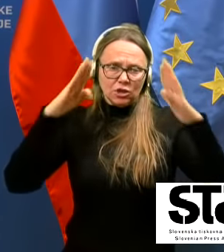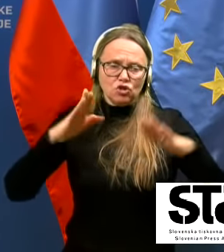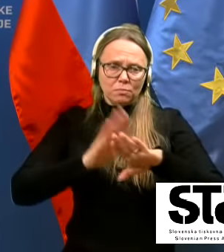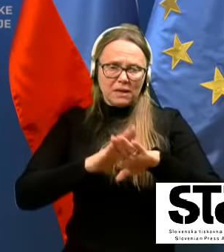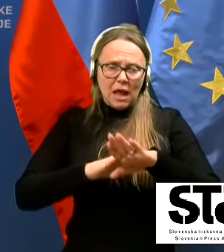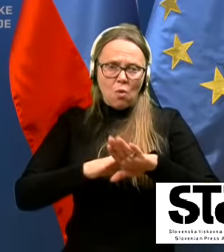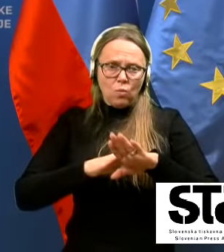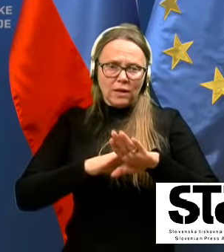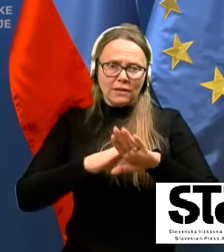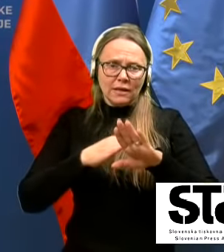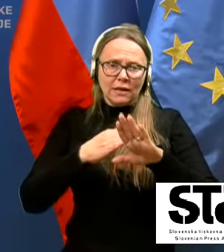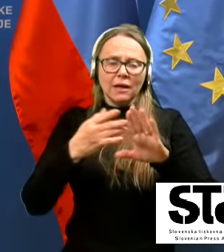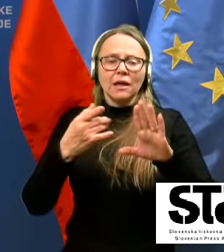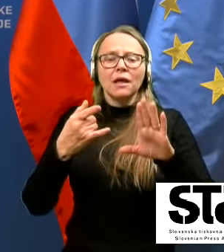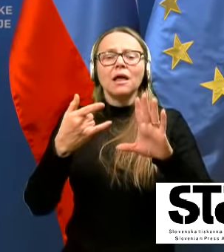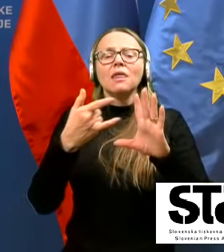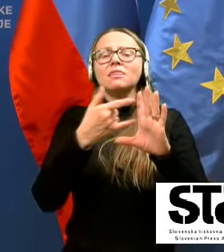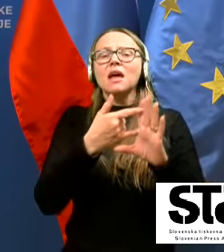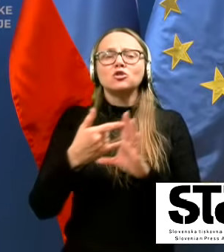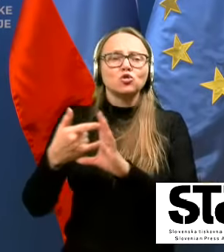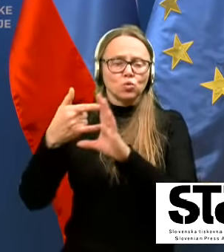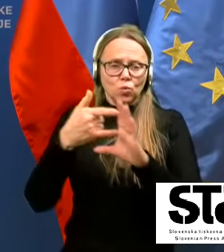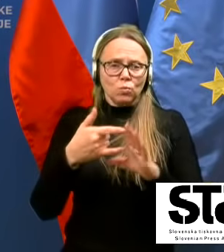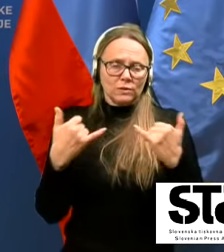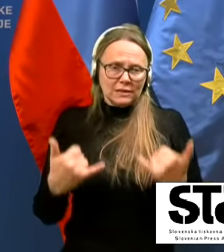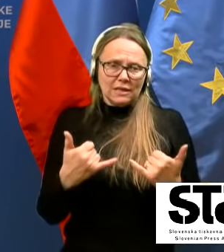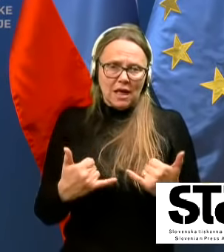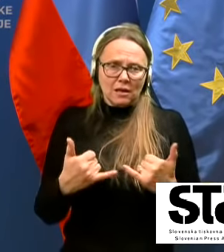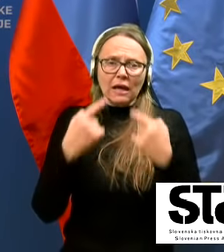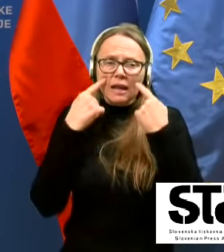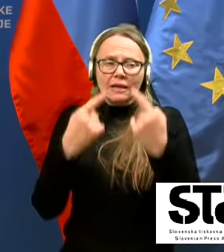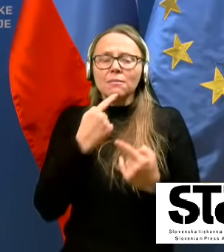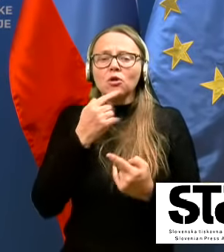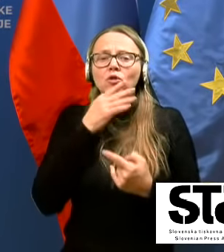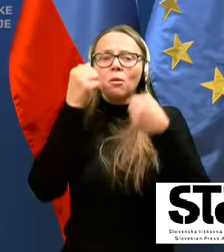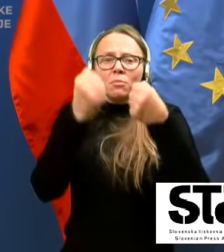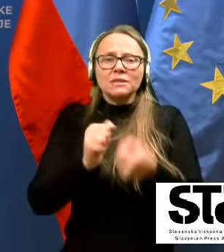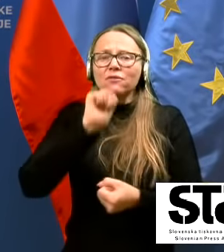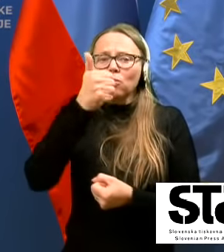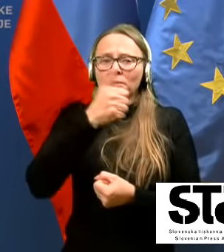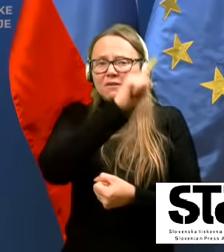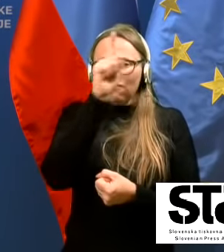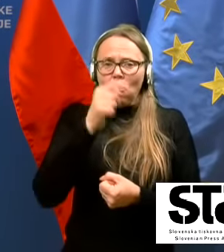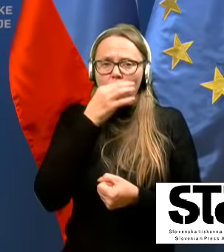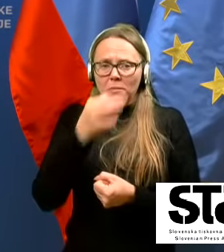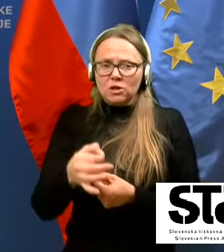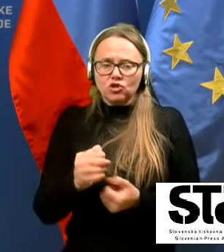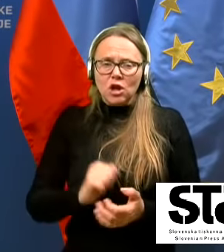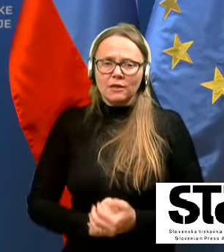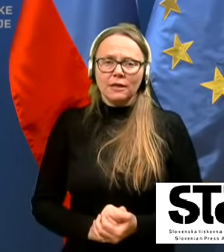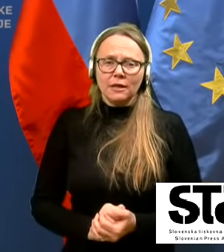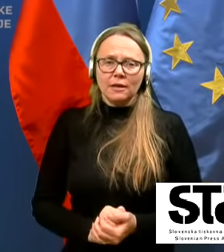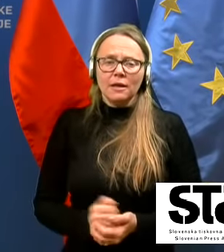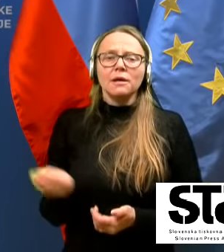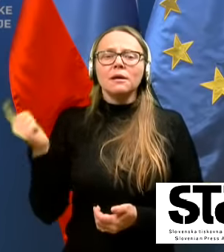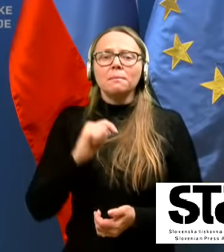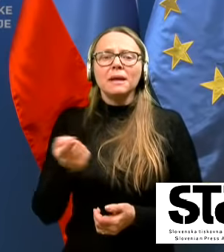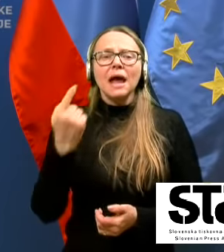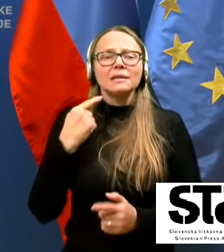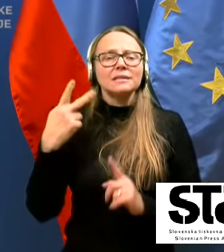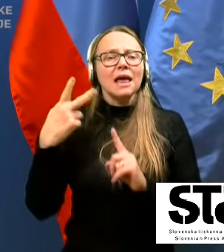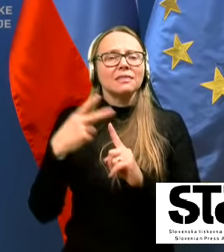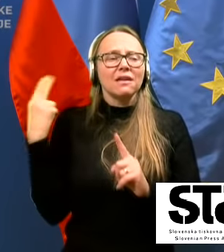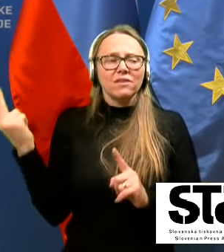Gledamo, kdo bo zastavil prvo vprašanje. Prvo vprašanje prihaja iz